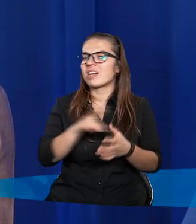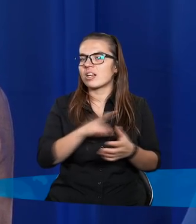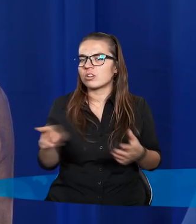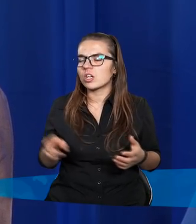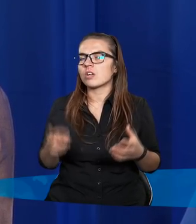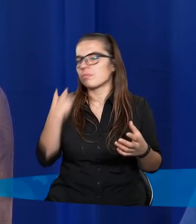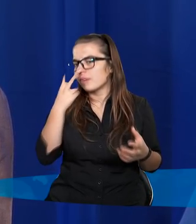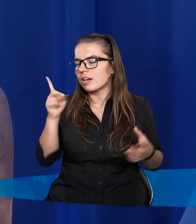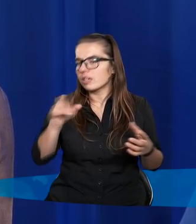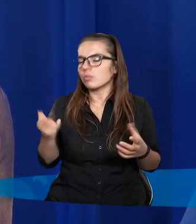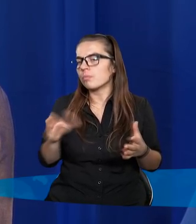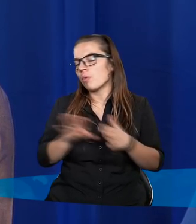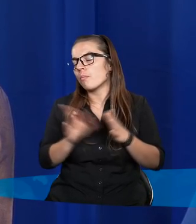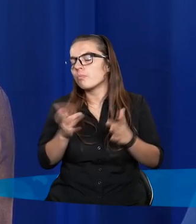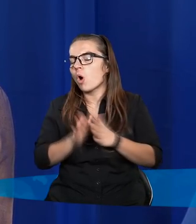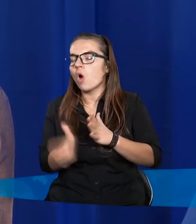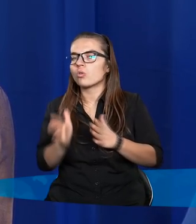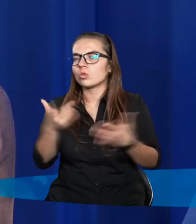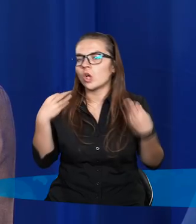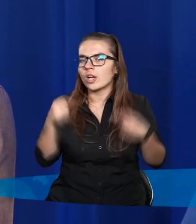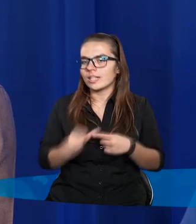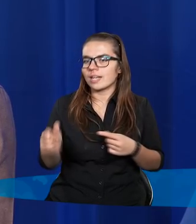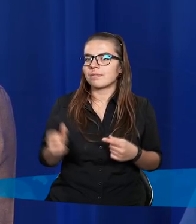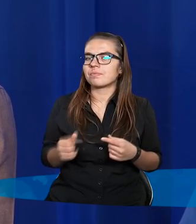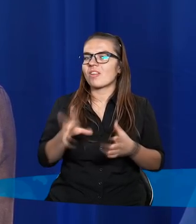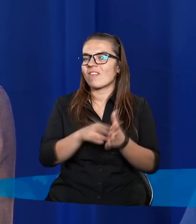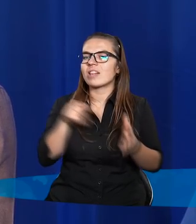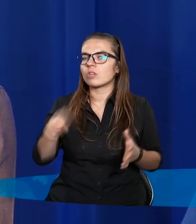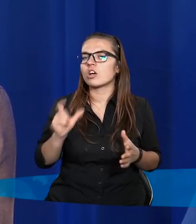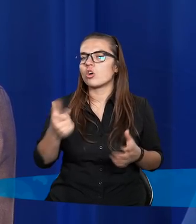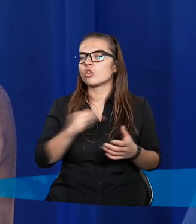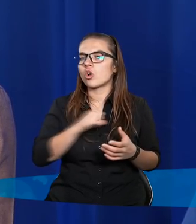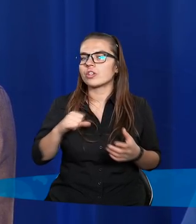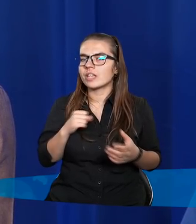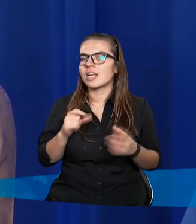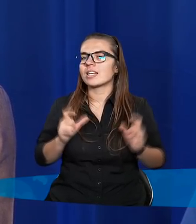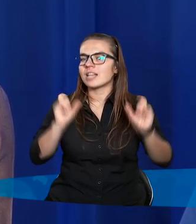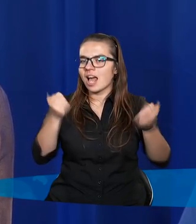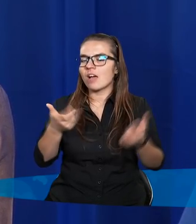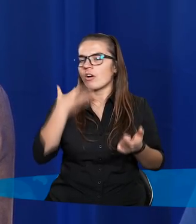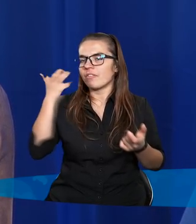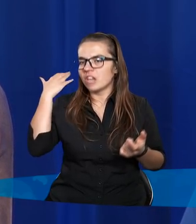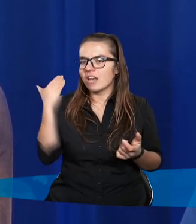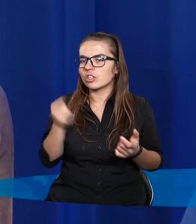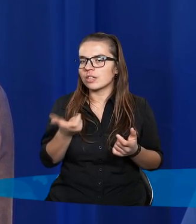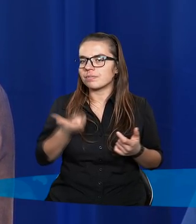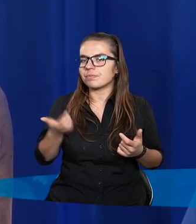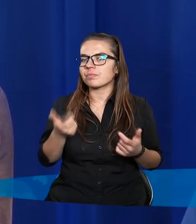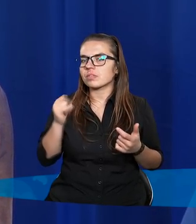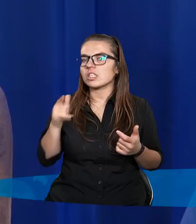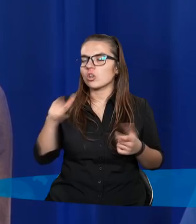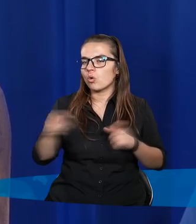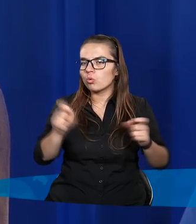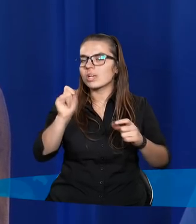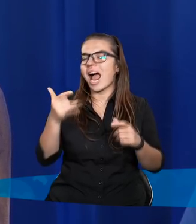rzeczy toczyły się tak po prostu. Tak według tego, co się zdarzyło gdzieś wcześniej, coś